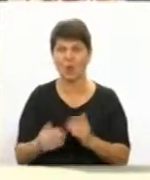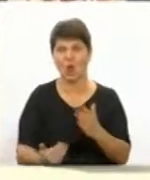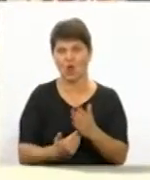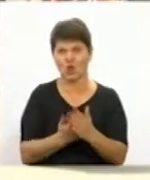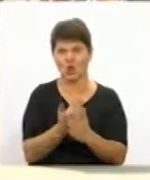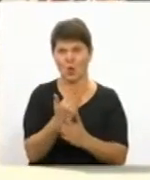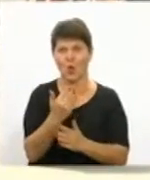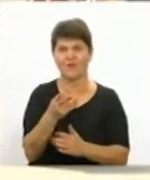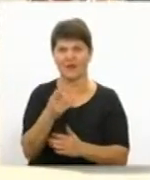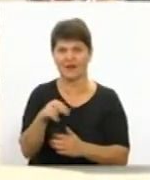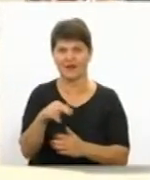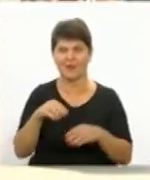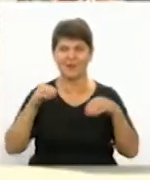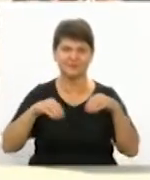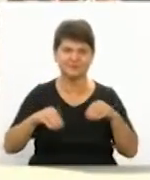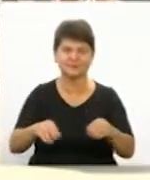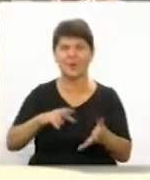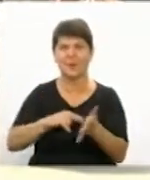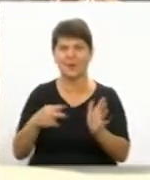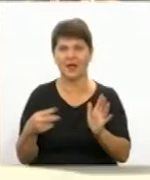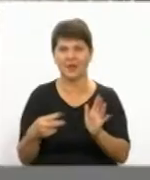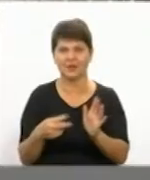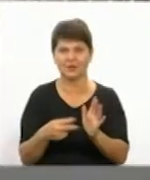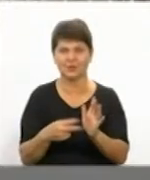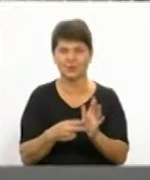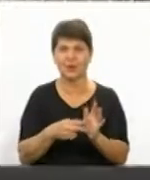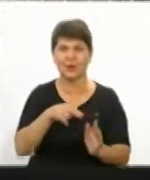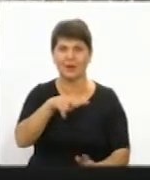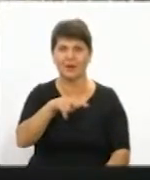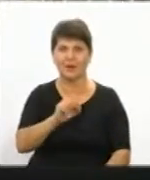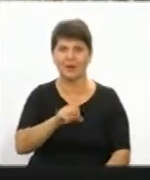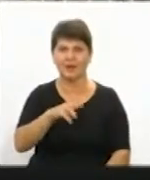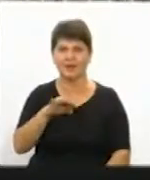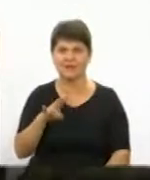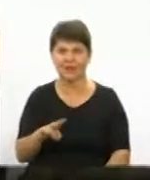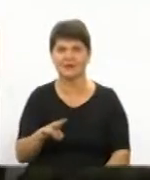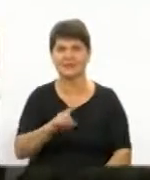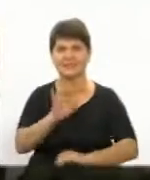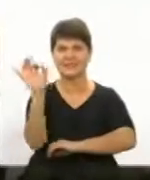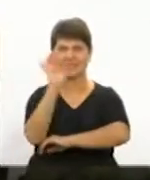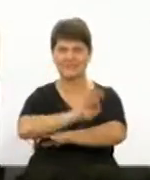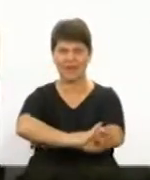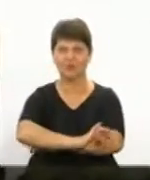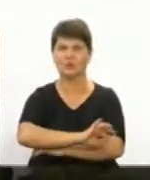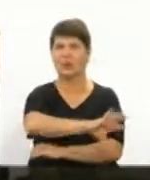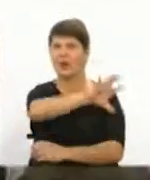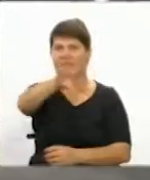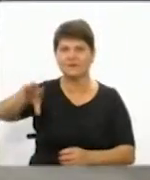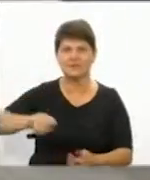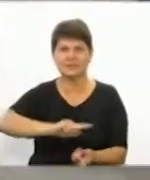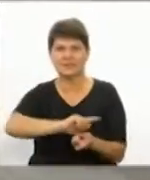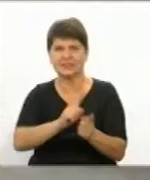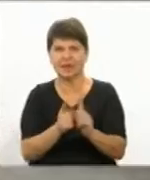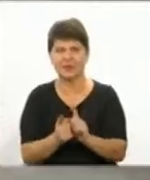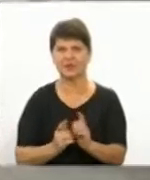підприємство «Зеленбуд» планує висадити платан західний. Близько 30 лип пересадять у нові місця по всьому місту. Замінять ґрунт через